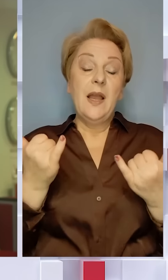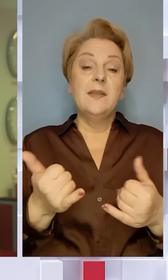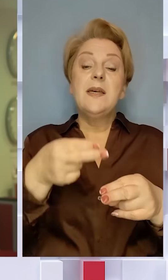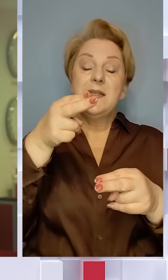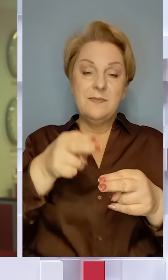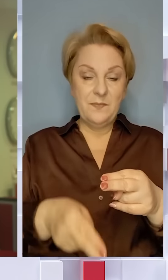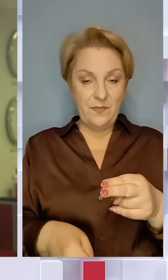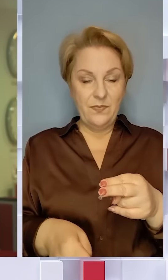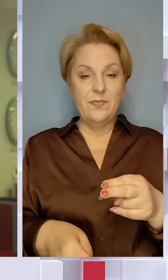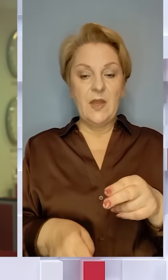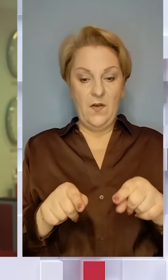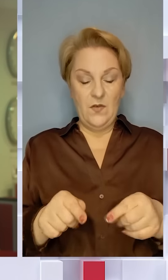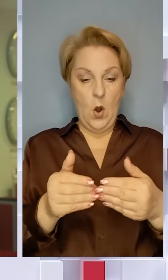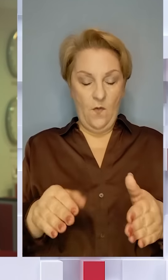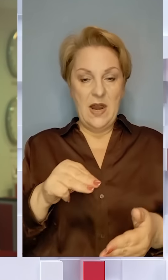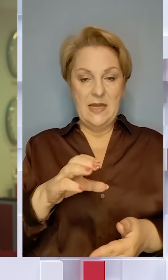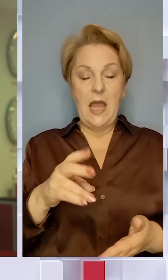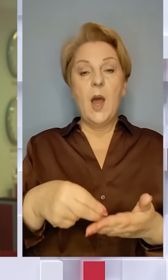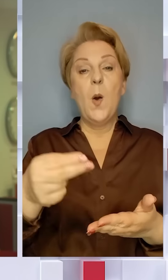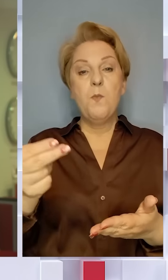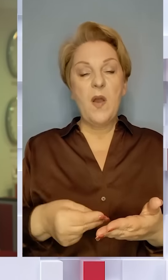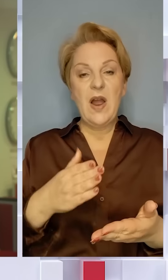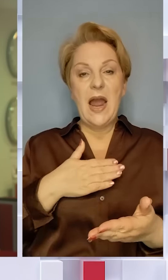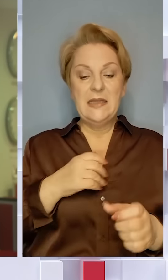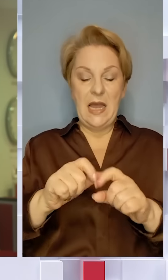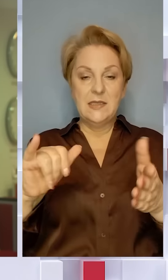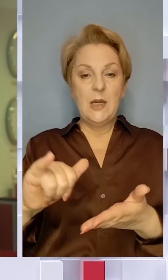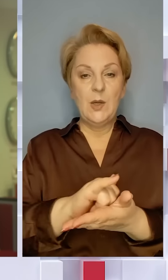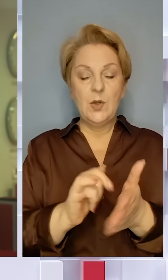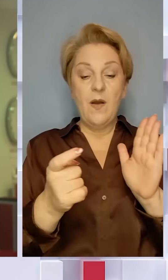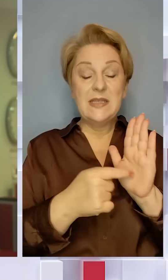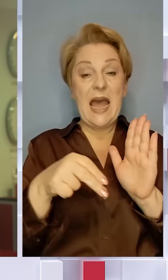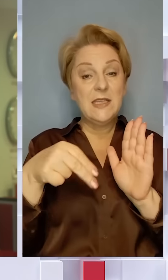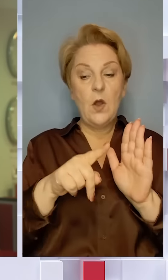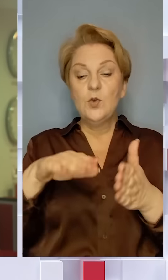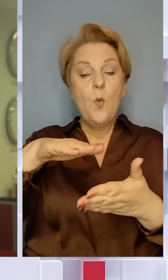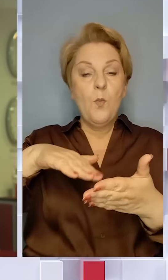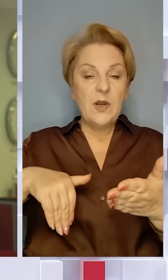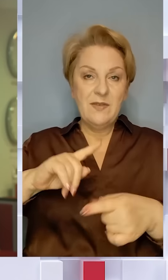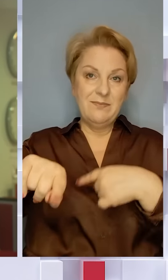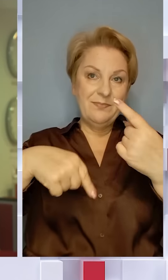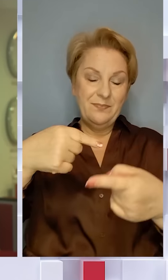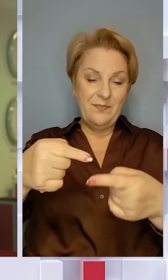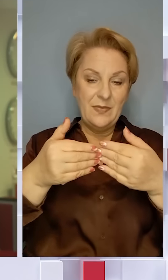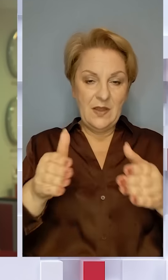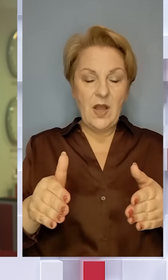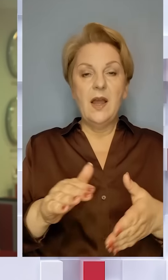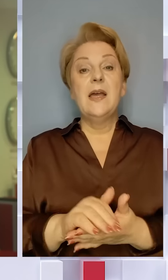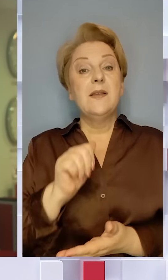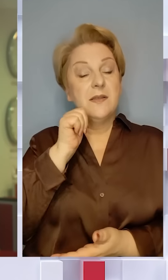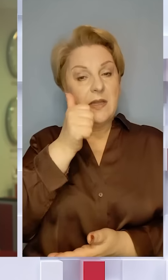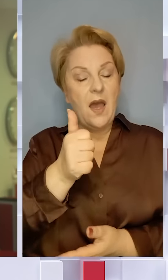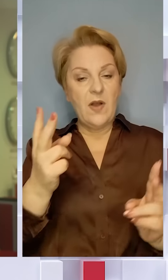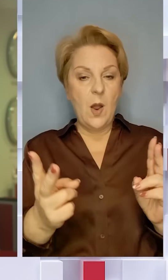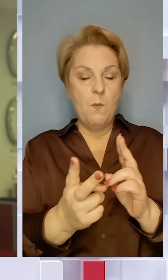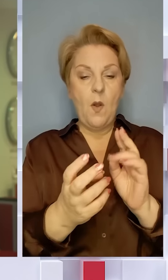ставлю крапку в цьому випуску ТІСН. Підписуйтеся на наш канал на Ютубі, ставте дзвіночок, щоби не прогавити наші прямі ефіри. Наступний уже завтра